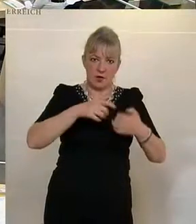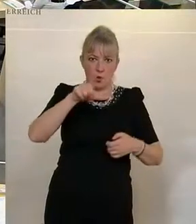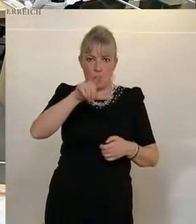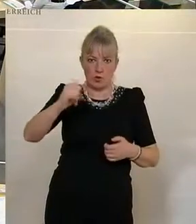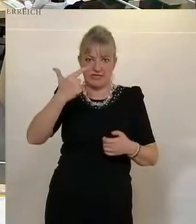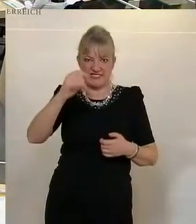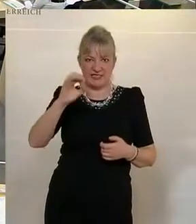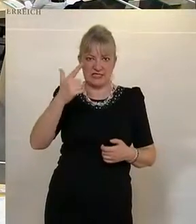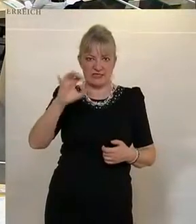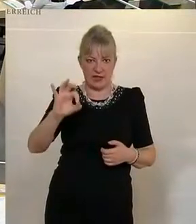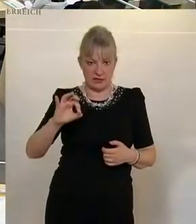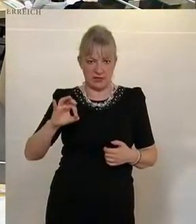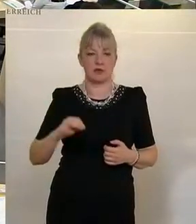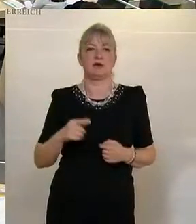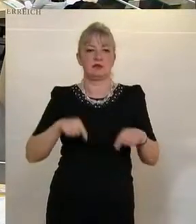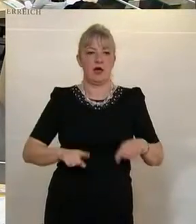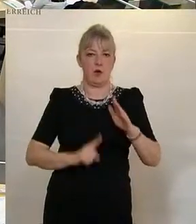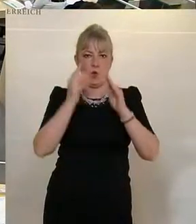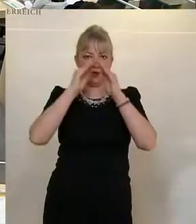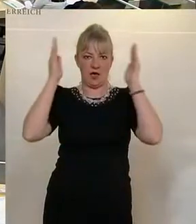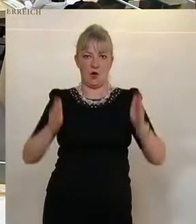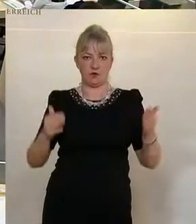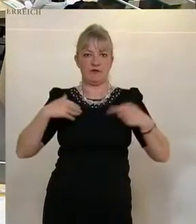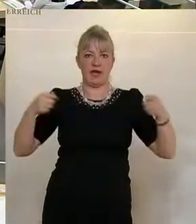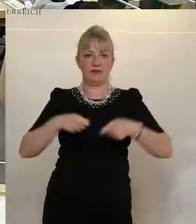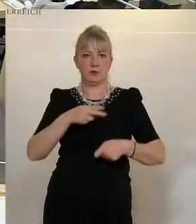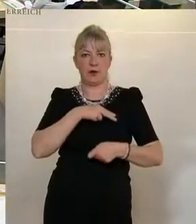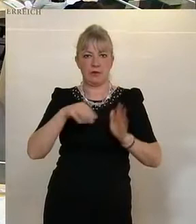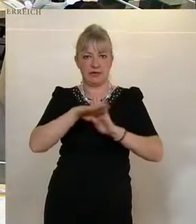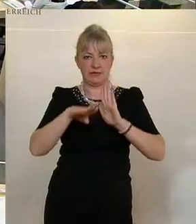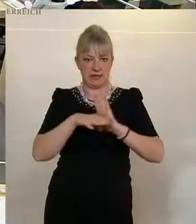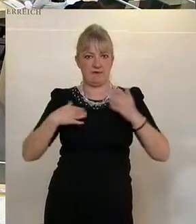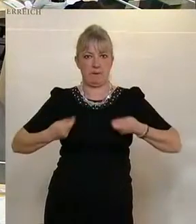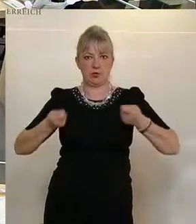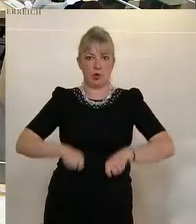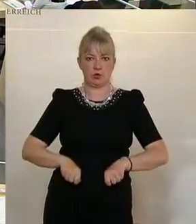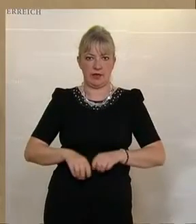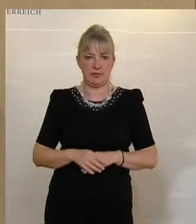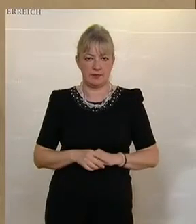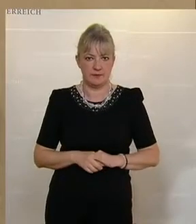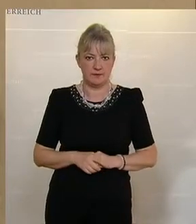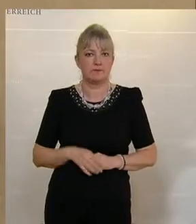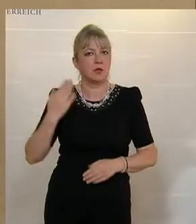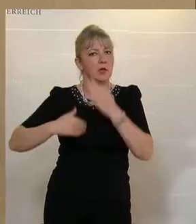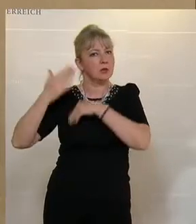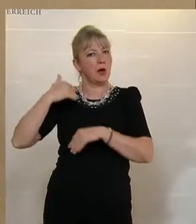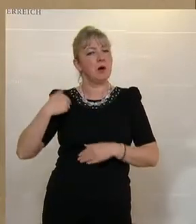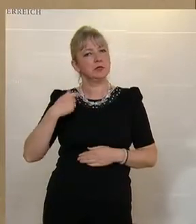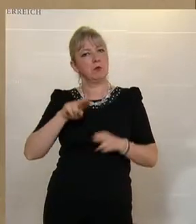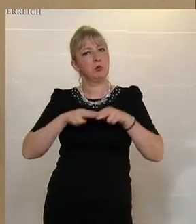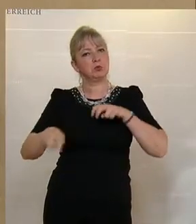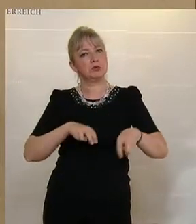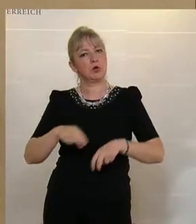Juli 2020 haben wir hier im Hohen Haus das Investitionsprämiengesetz beschlossen. Damals schätzte die